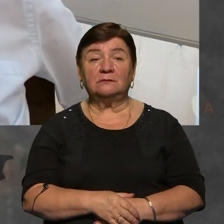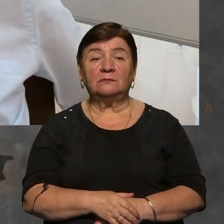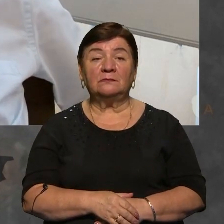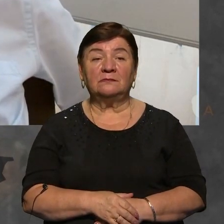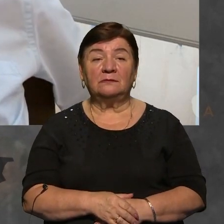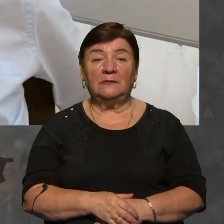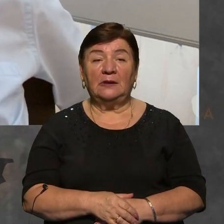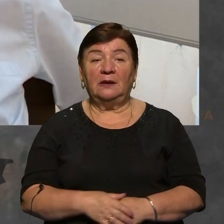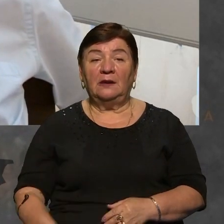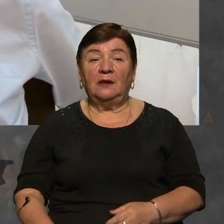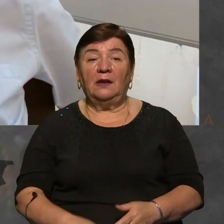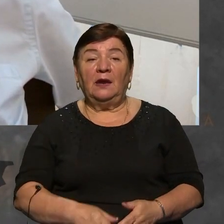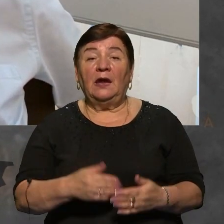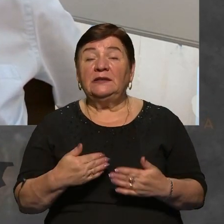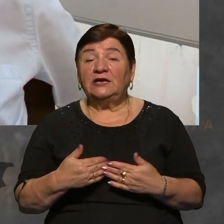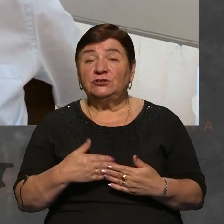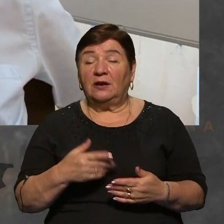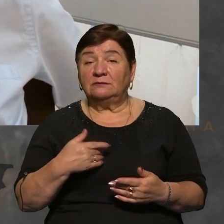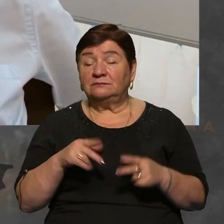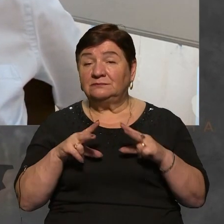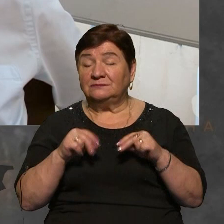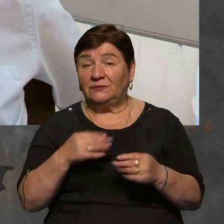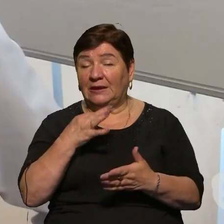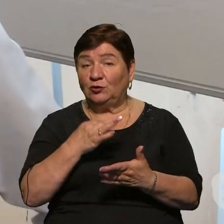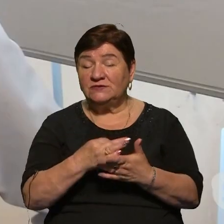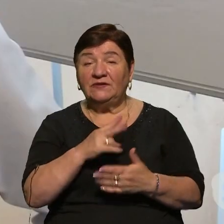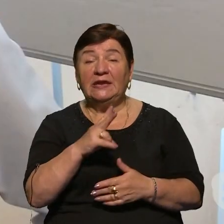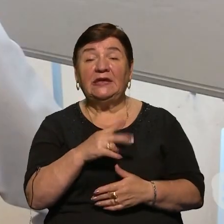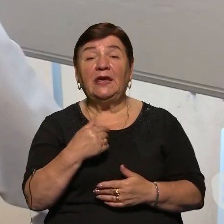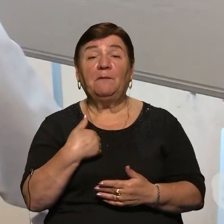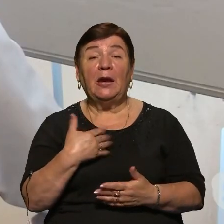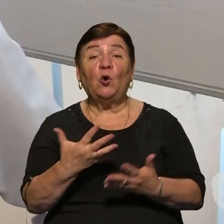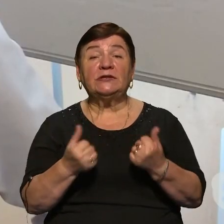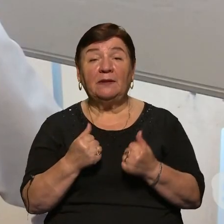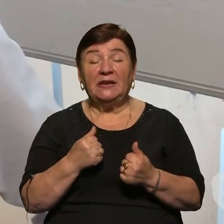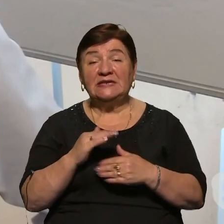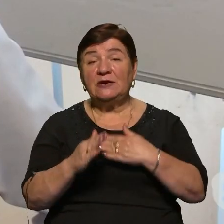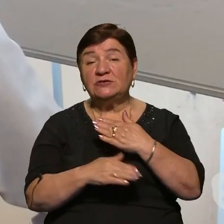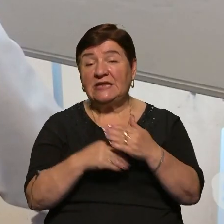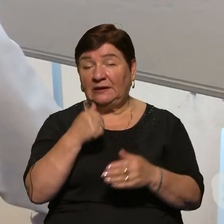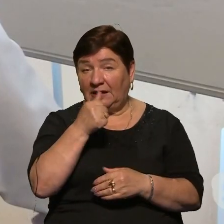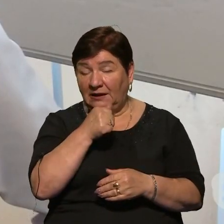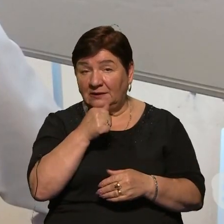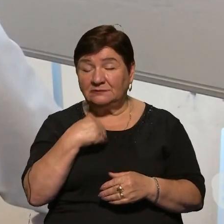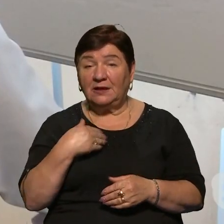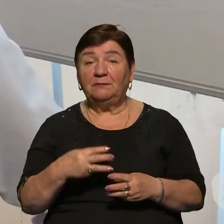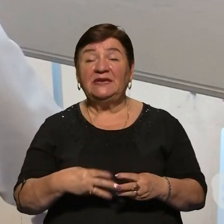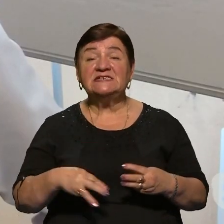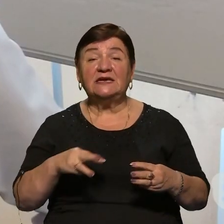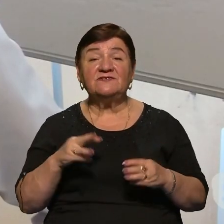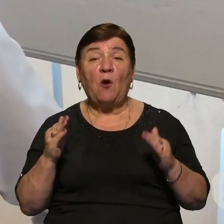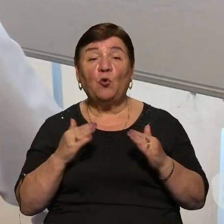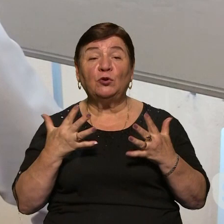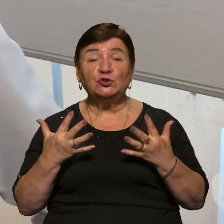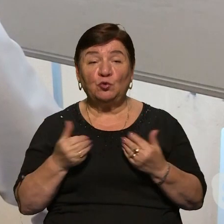Наша позиція ґрунтується на досвіді, який ми отримали за останній рік. Рік назад з ініціативи Міністерства охорони здоров